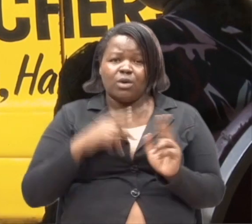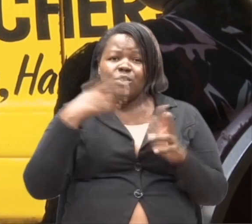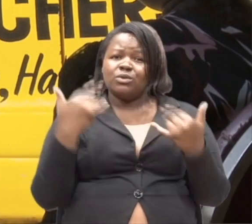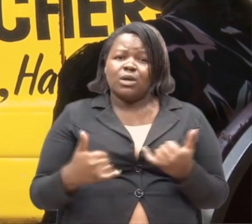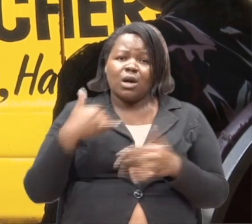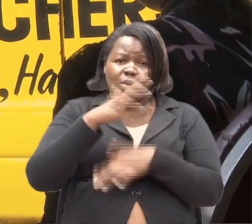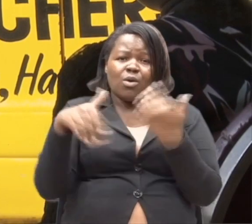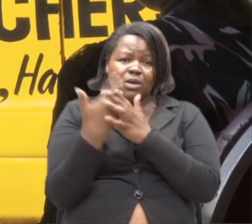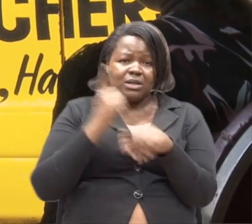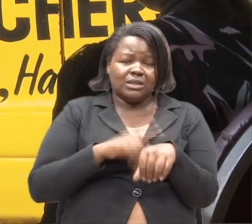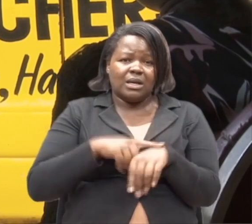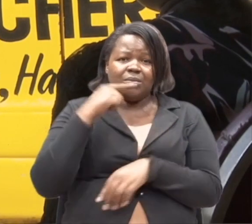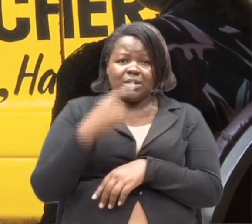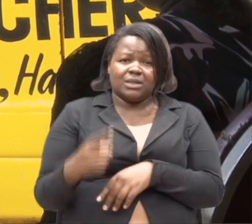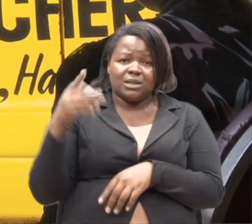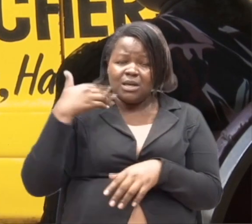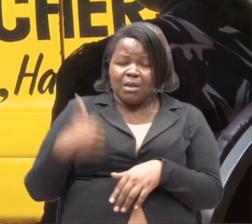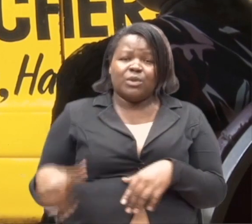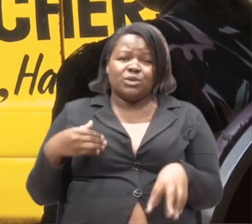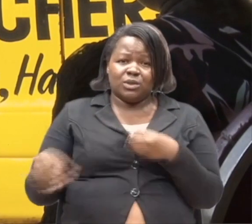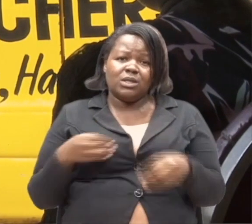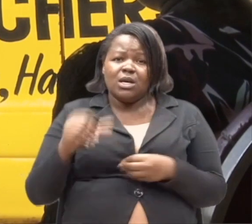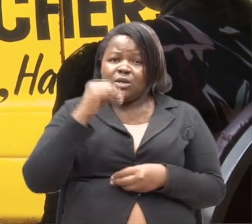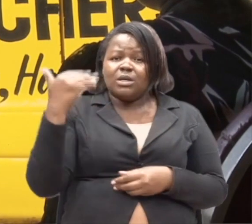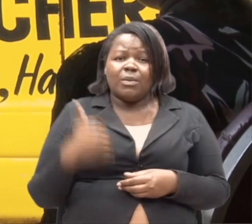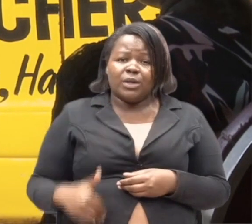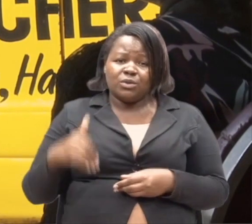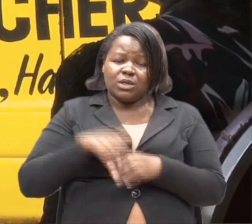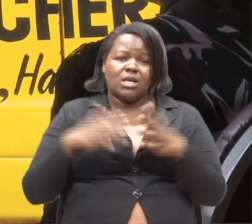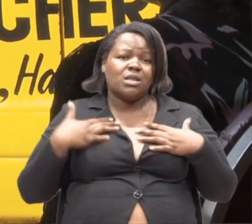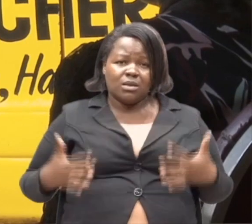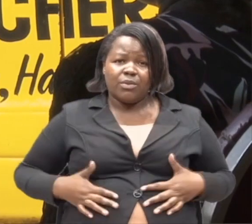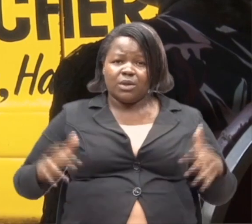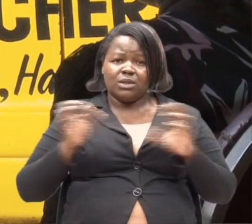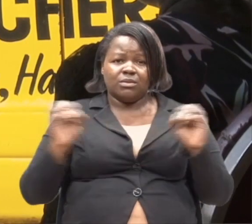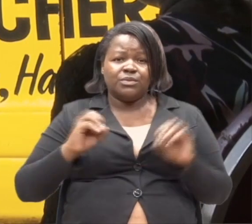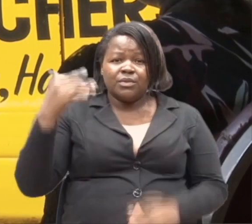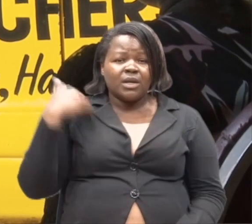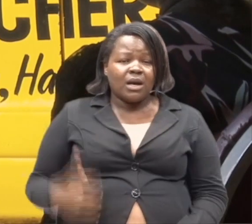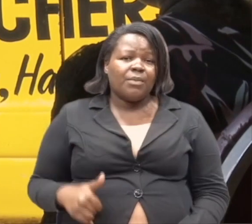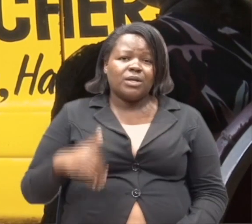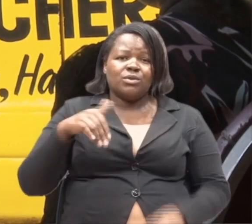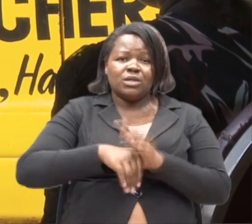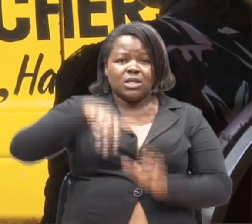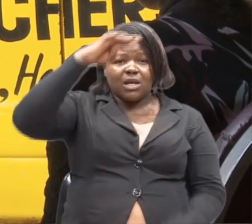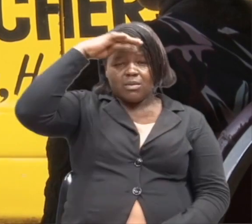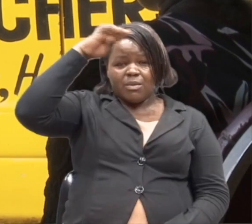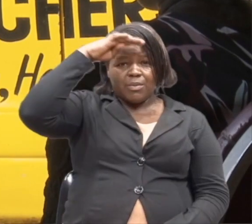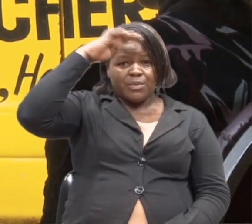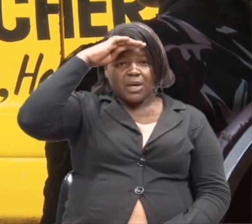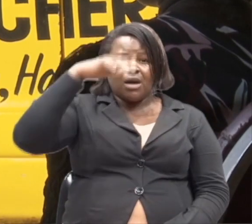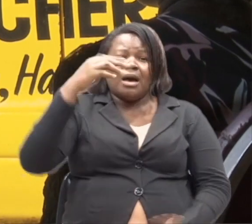husema. Mulemavu. Sile mutu anaonekana kwa miri. Mutu ambaye anakunywa pombe. Hasaidii